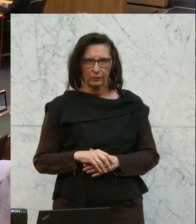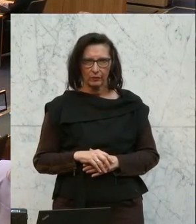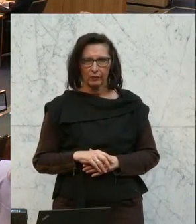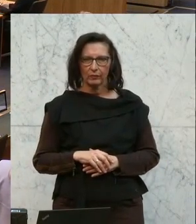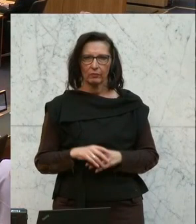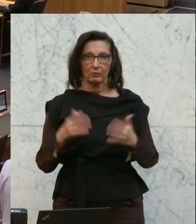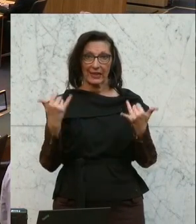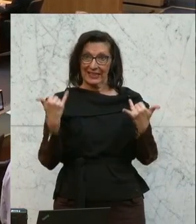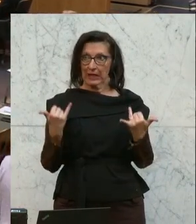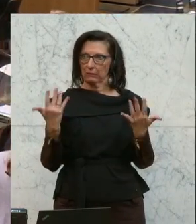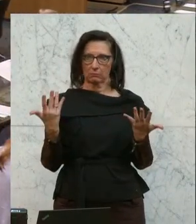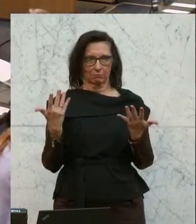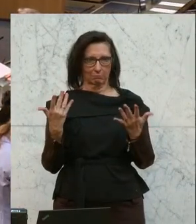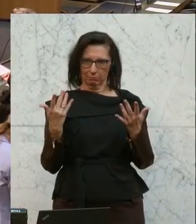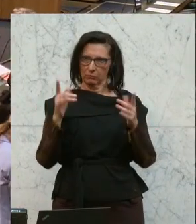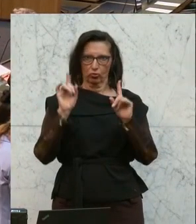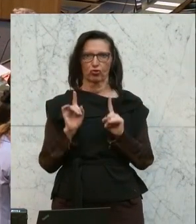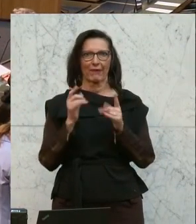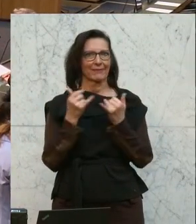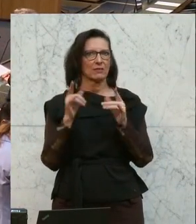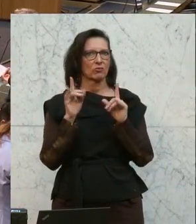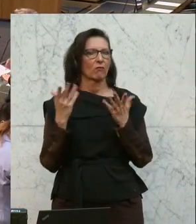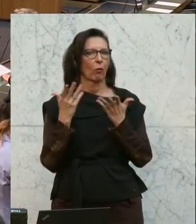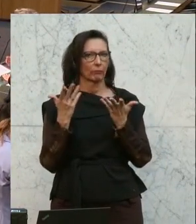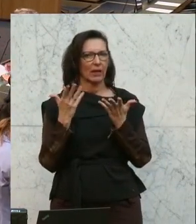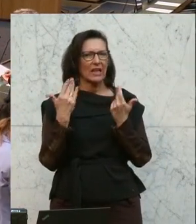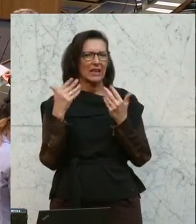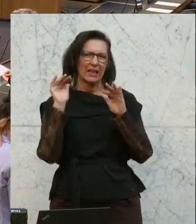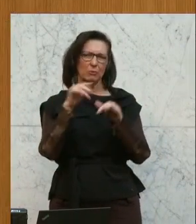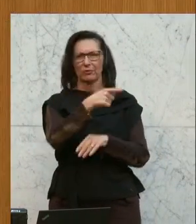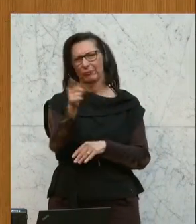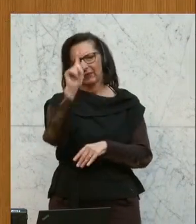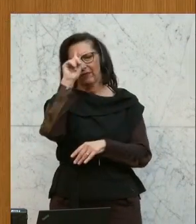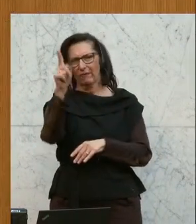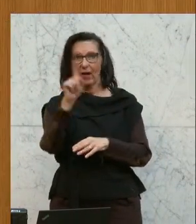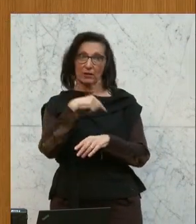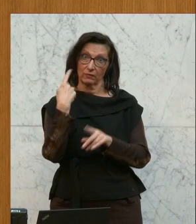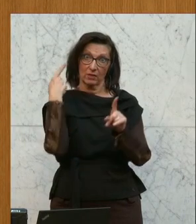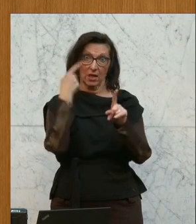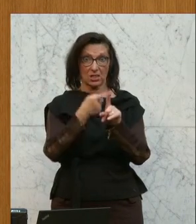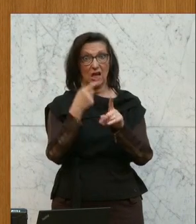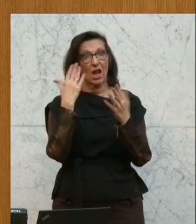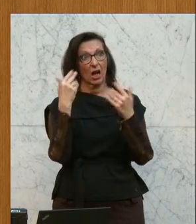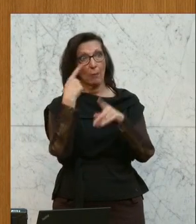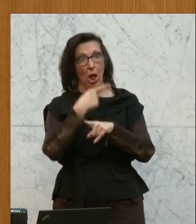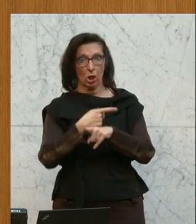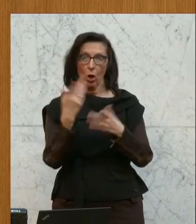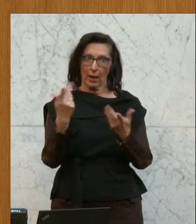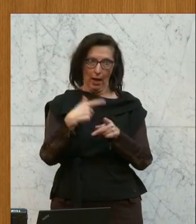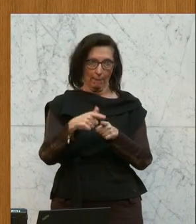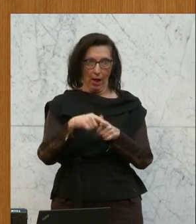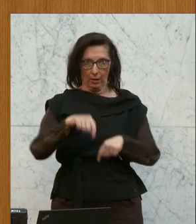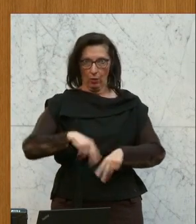Wo stehen wir gerade? Sie wissen, wir haben im Klimaschutz ambitionierte Ziele. In Österreich Klimaneutralität 2040. Europa wird